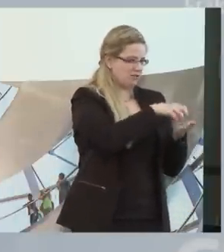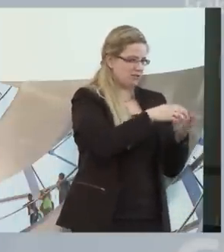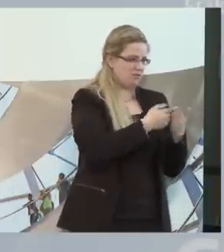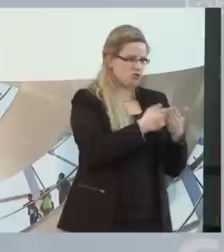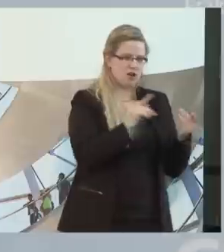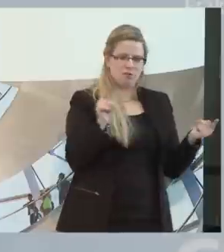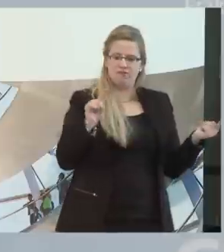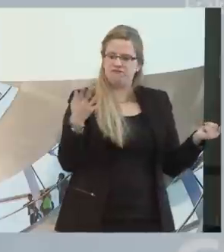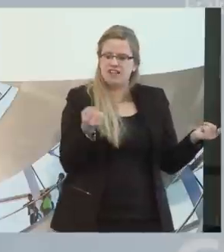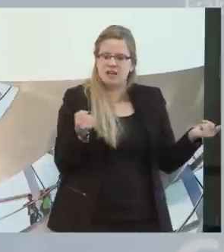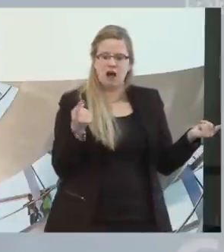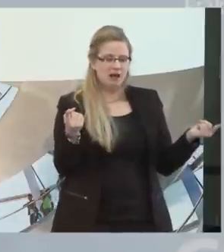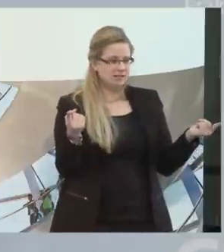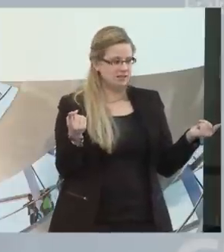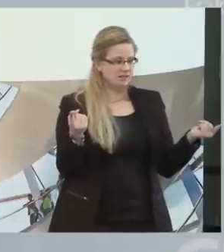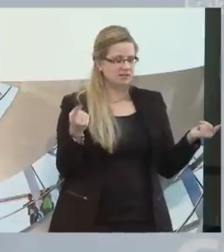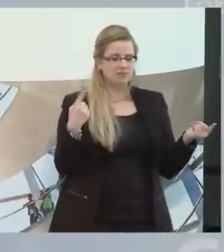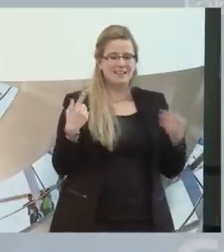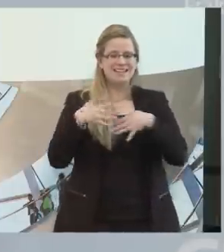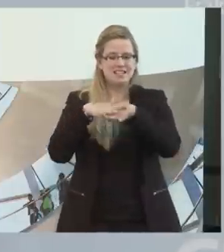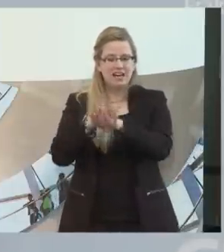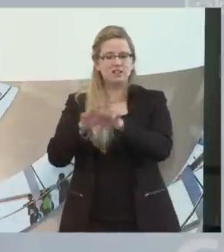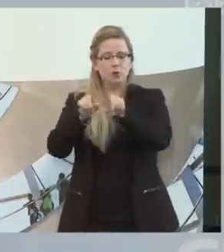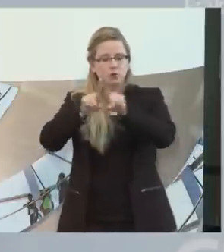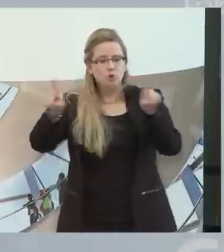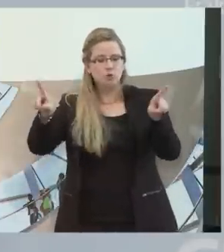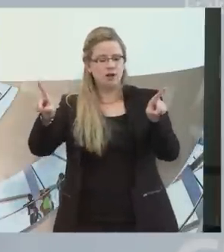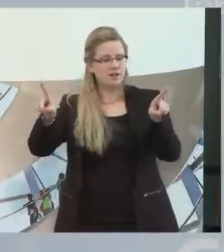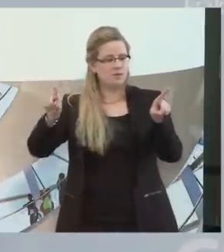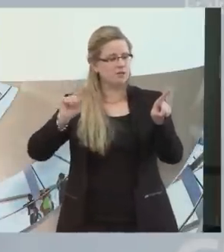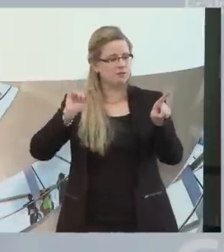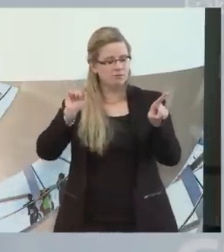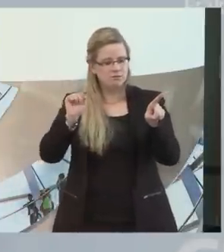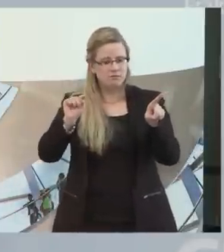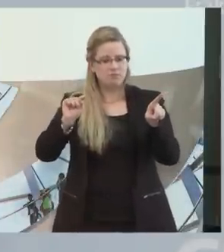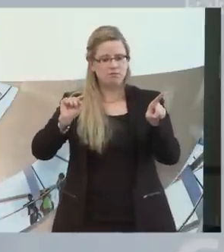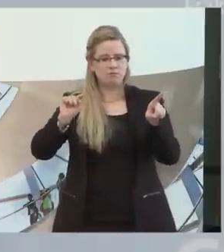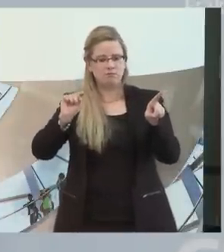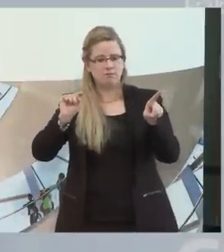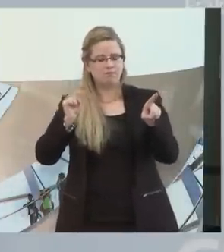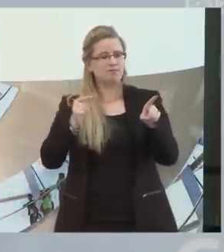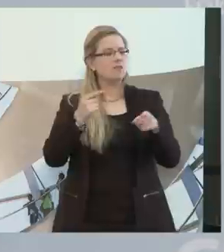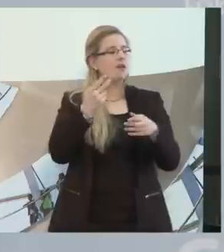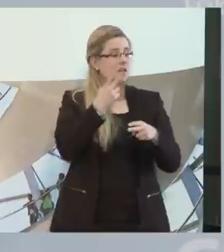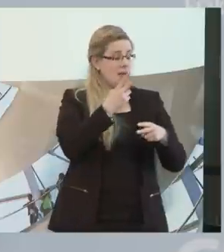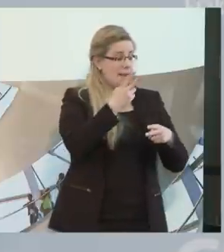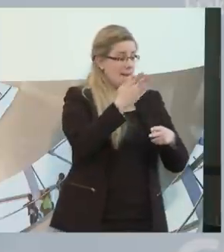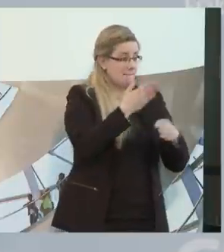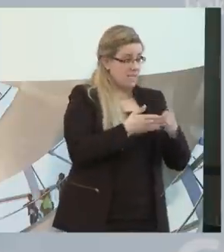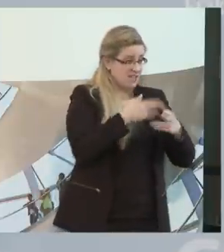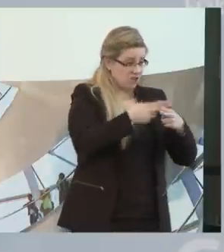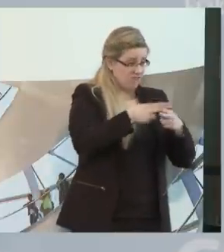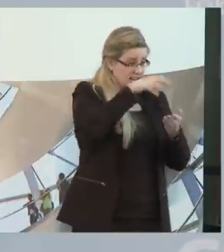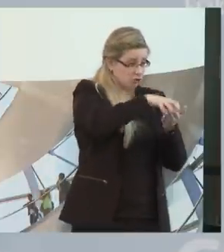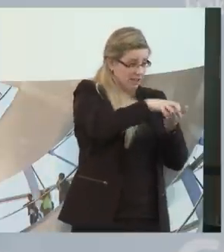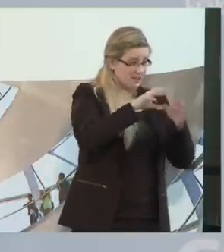also gemacht? Wir haben die Integrationsunternehmen oft als Abteilungen von Behindertenwerkstätten gegründet, um den Schutz der Behindertenwerkstatt nicht